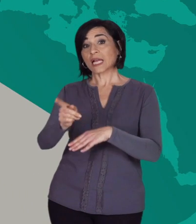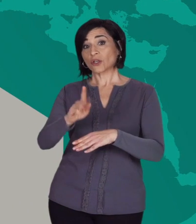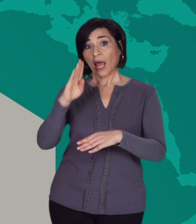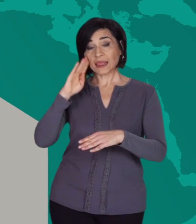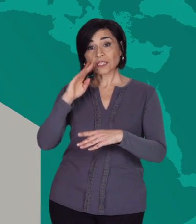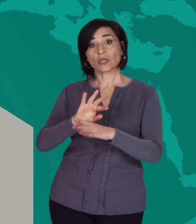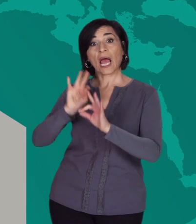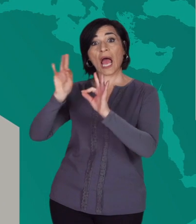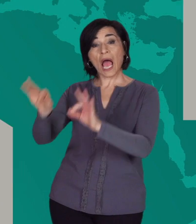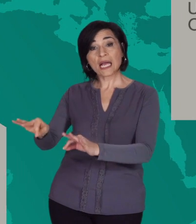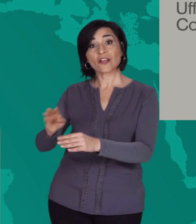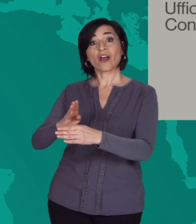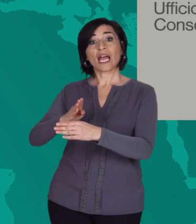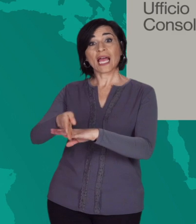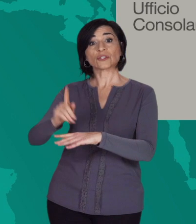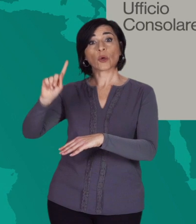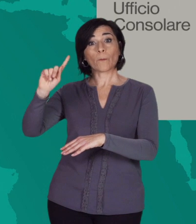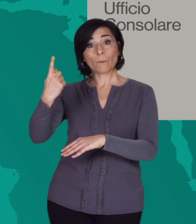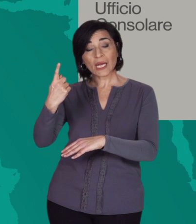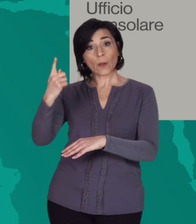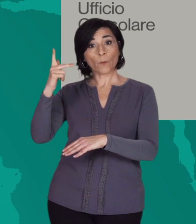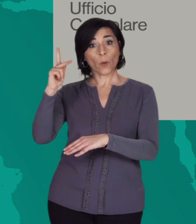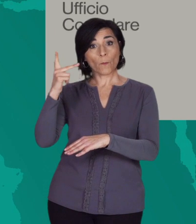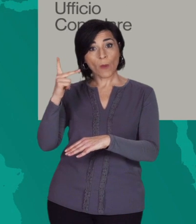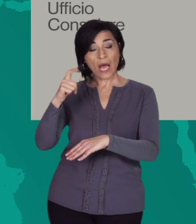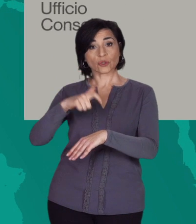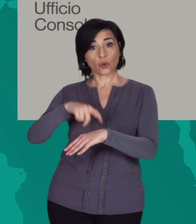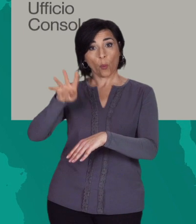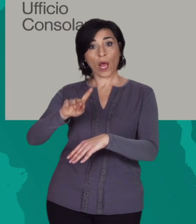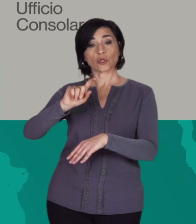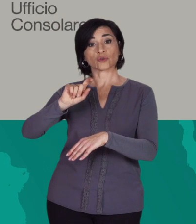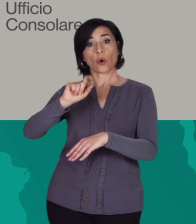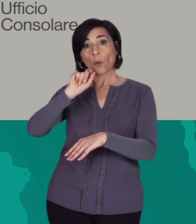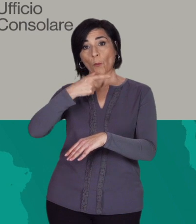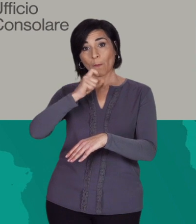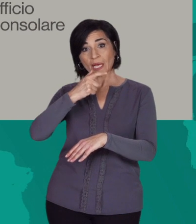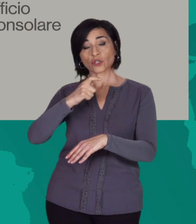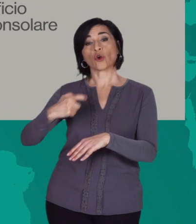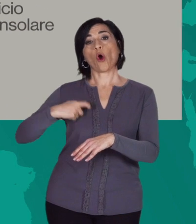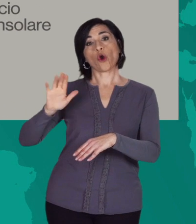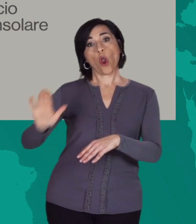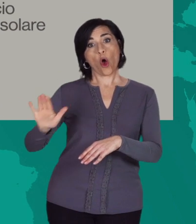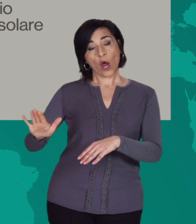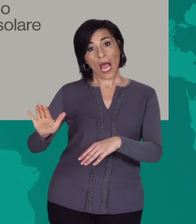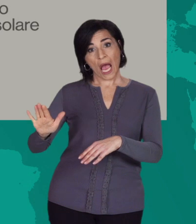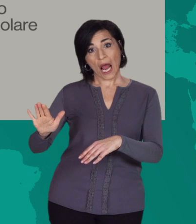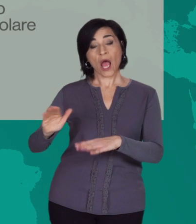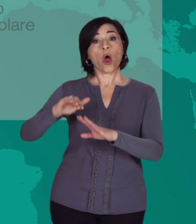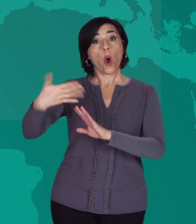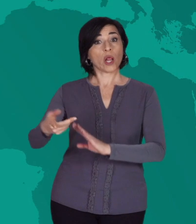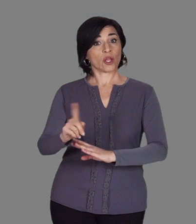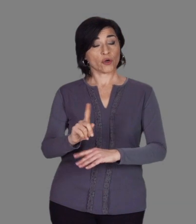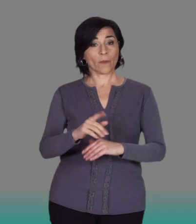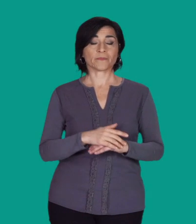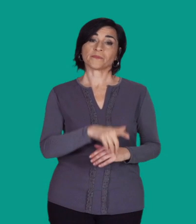proprio ufficio consolare di riferimento entro e non oltre le ore 16, ora locale, del primo marzo.